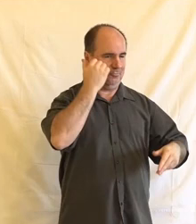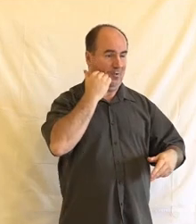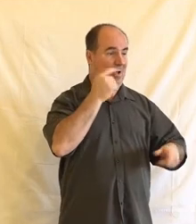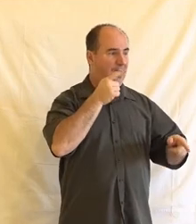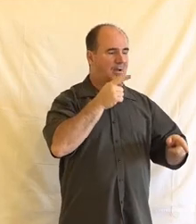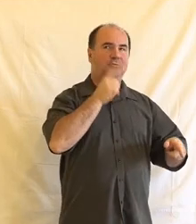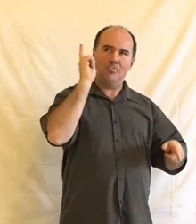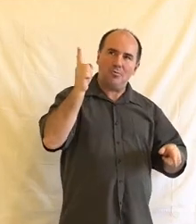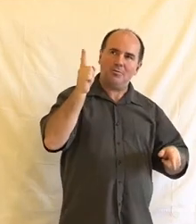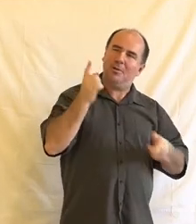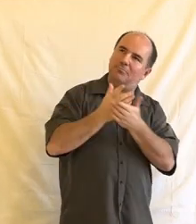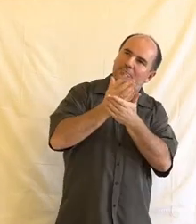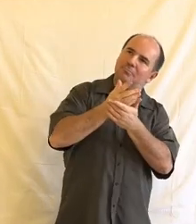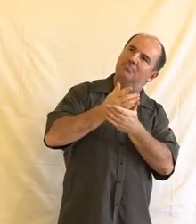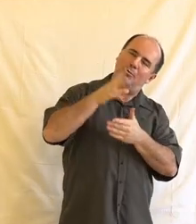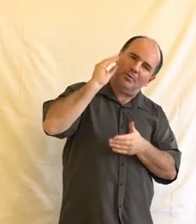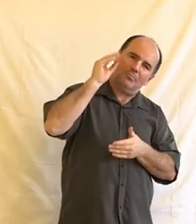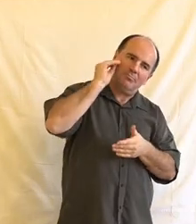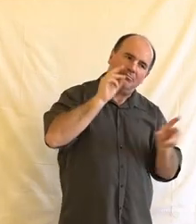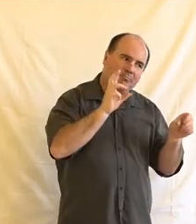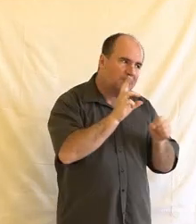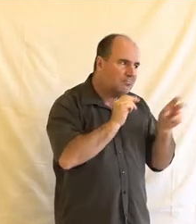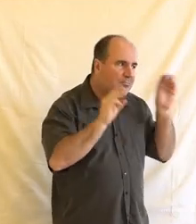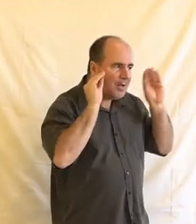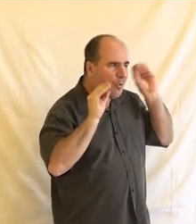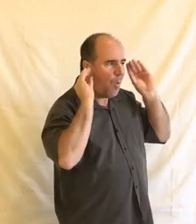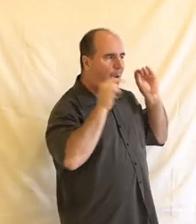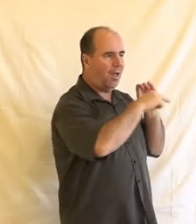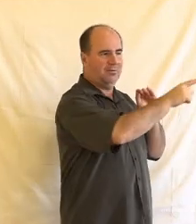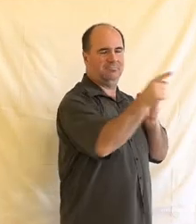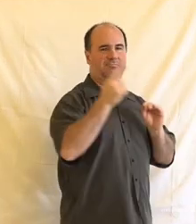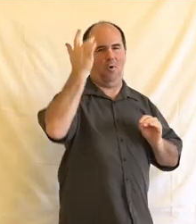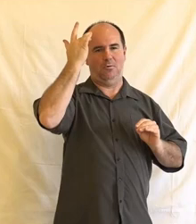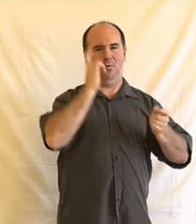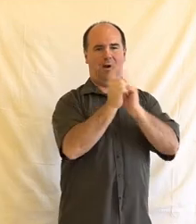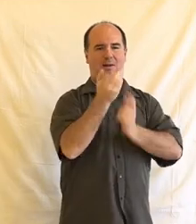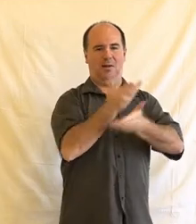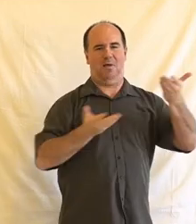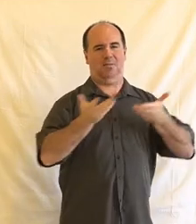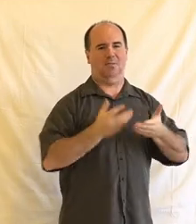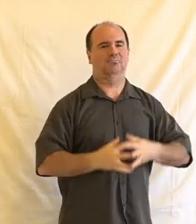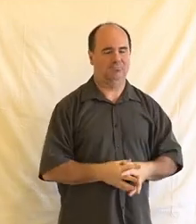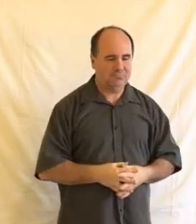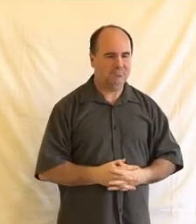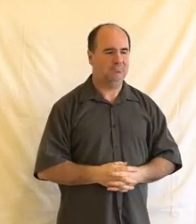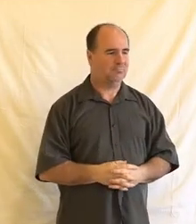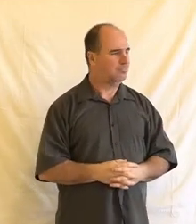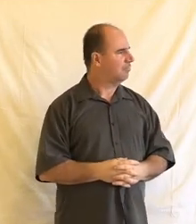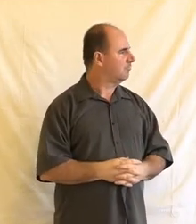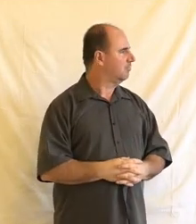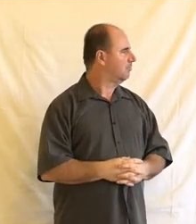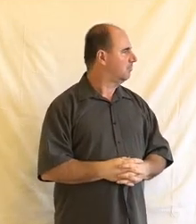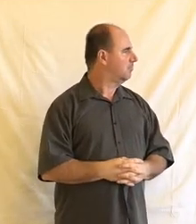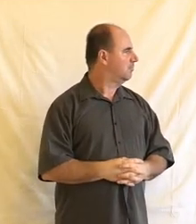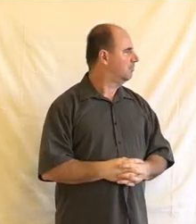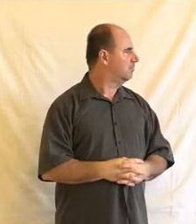ty, kteří tomu rozumí a snaží se tu oblast nějak podpořit. Tak ve zkrácené verzi bych asi, ještě nevím teda, jak už